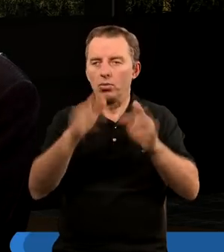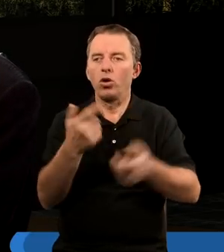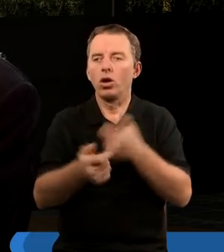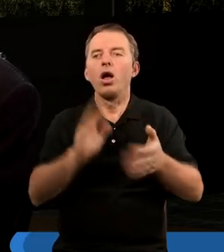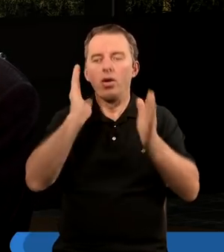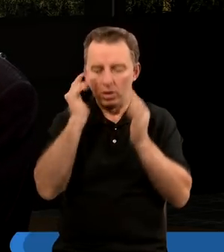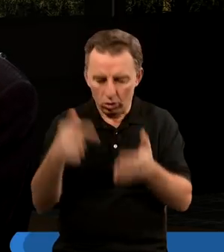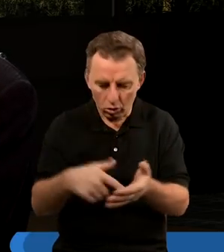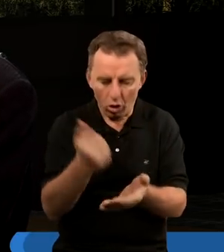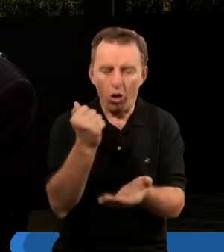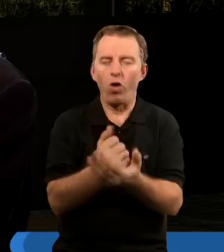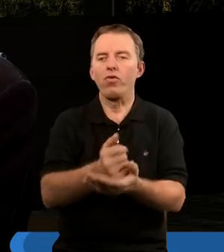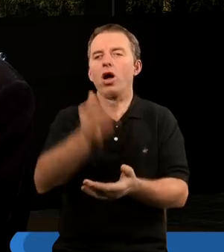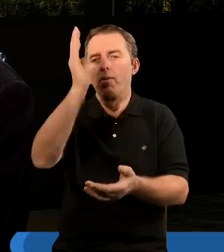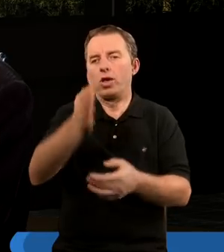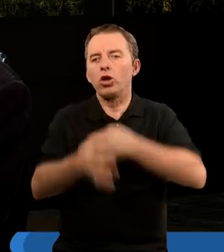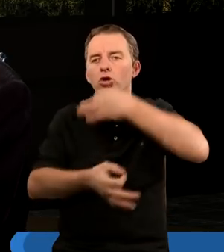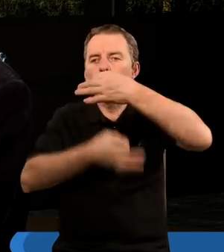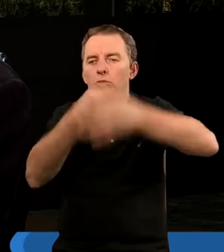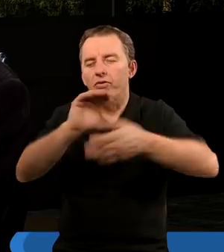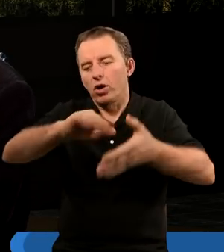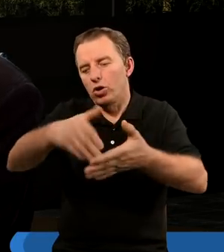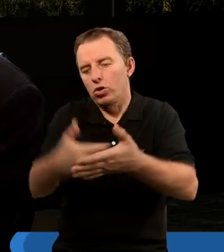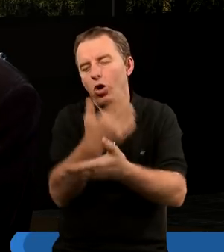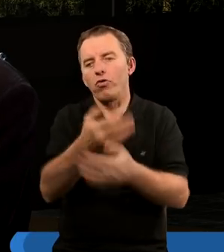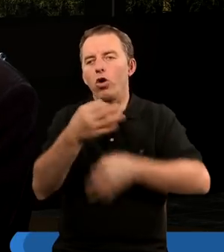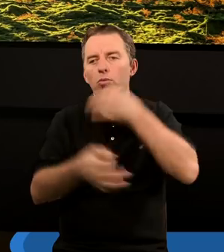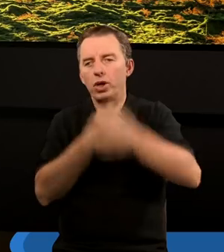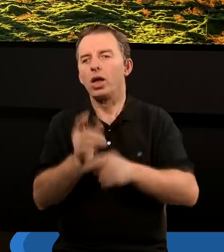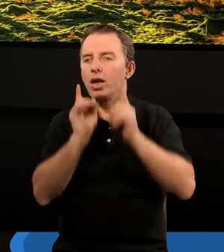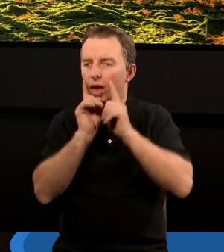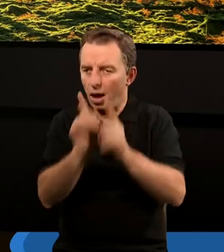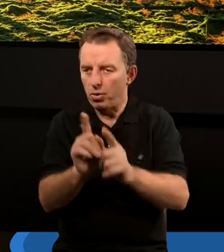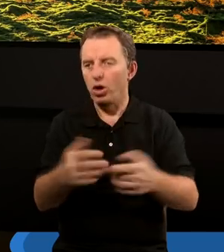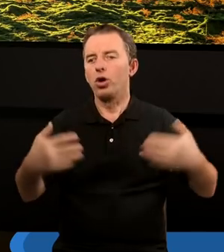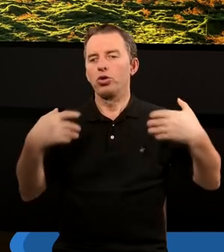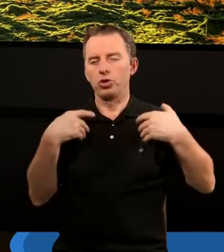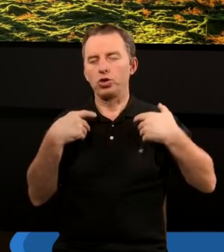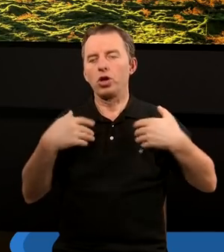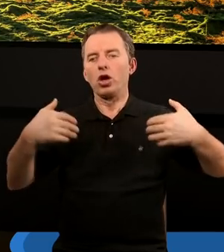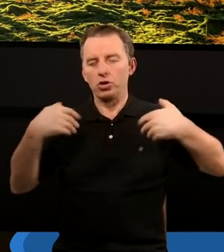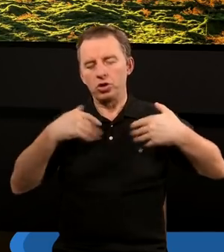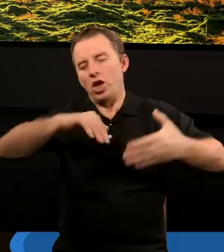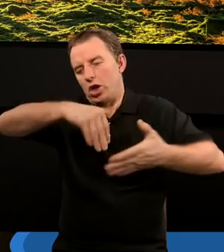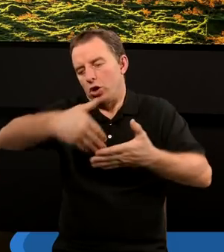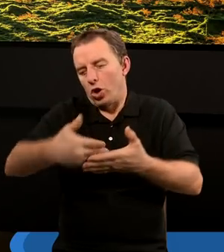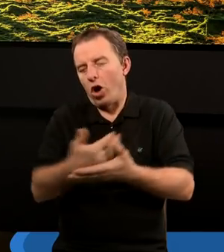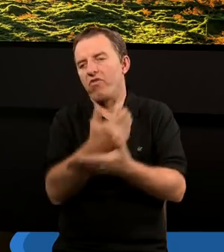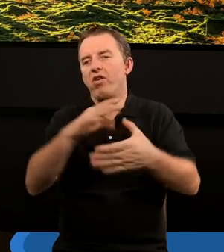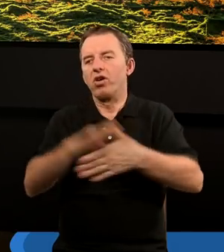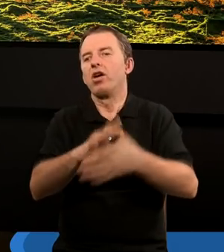znowu. I znowu będę mógł śpiewać tę nową pieśń. Czyli tak naprawdę żyć nowym życiem w Chrystusie. Tak.